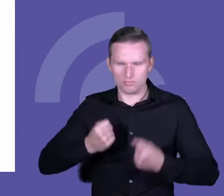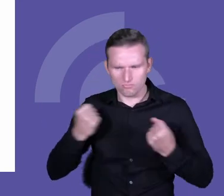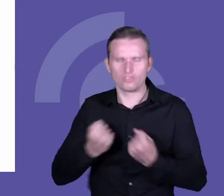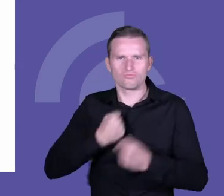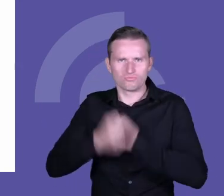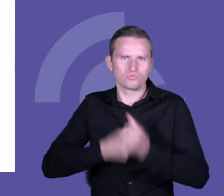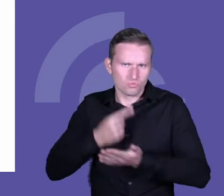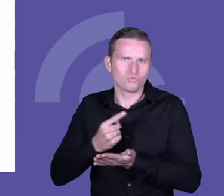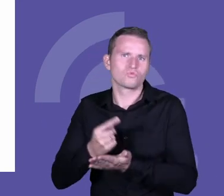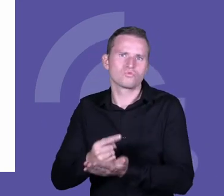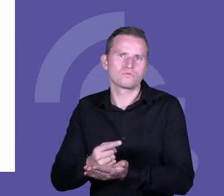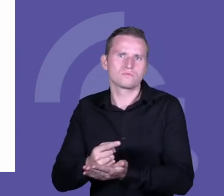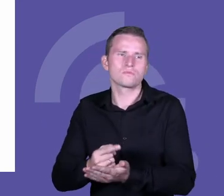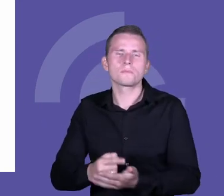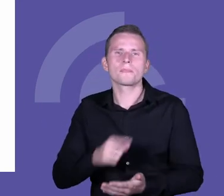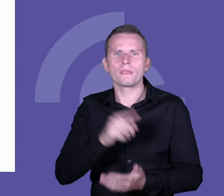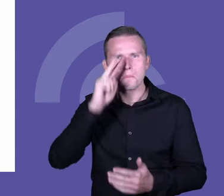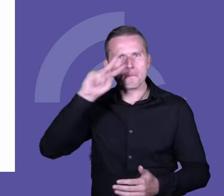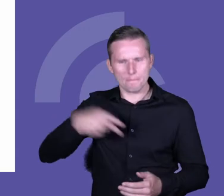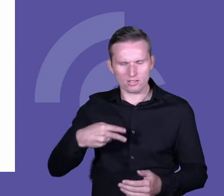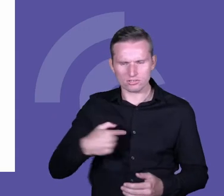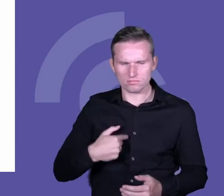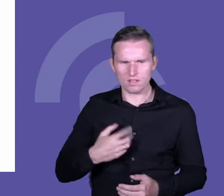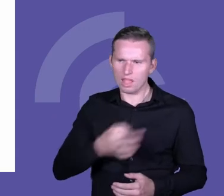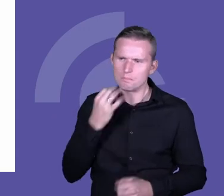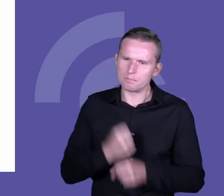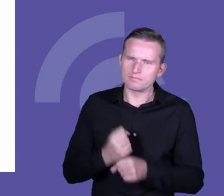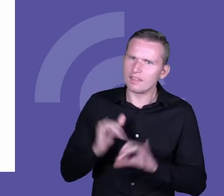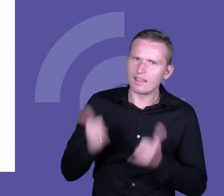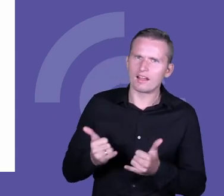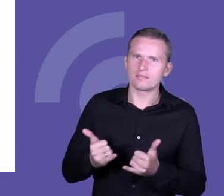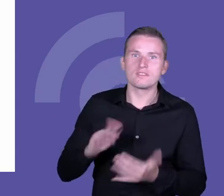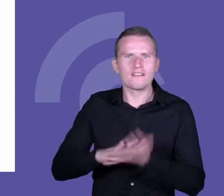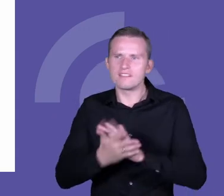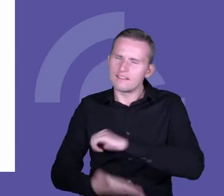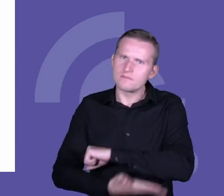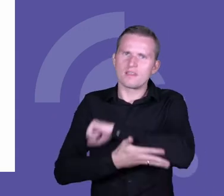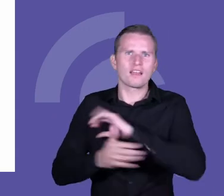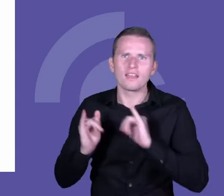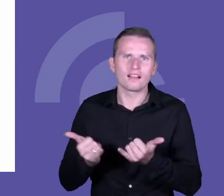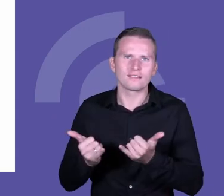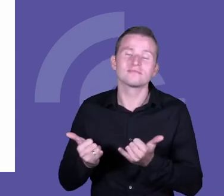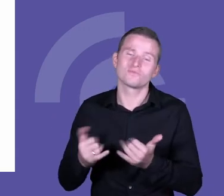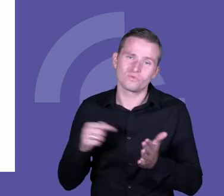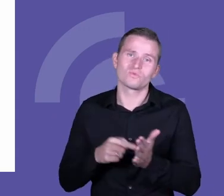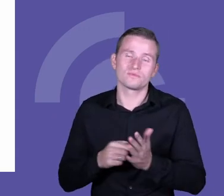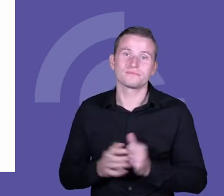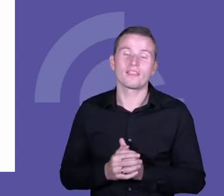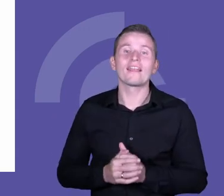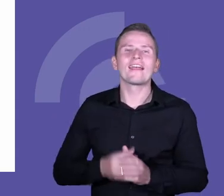lepiej pracować, ale też jak siebie wspierać. I drugi obrazek z ostatnich tygodni.